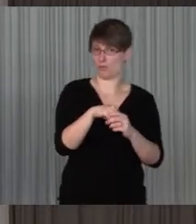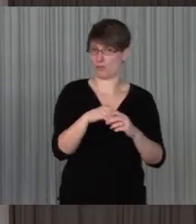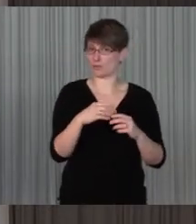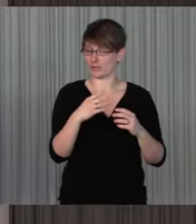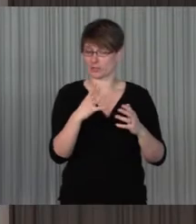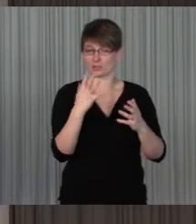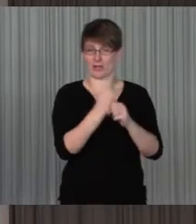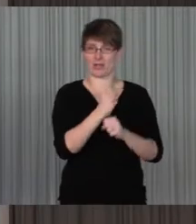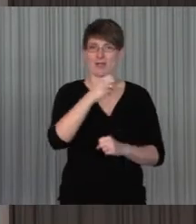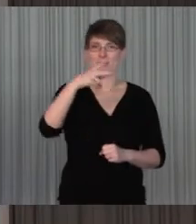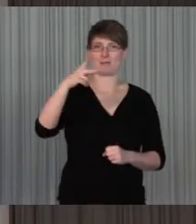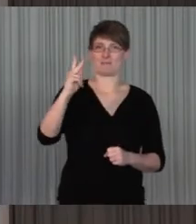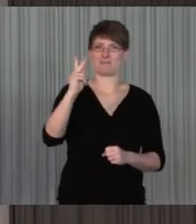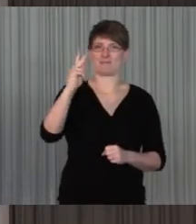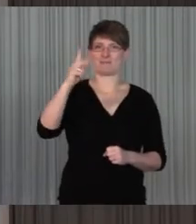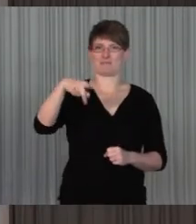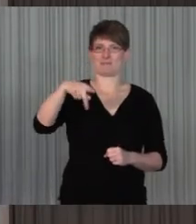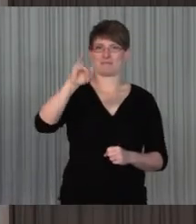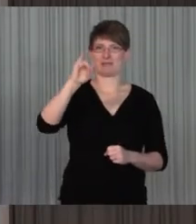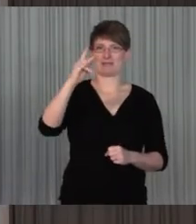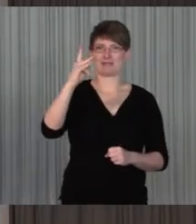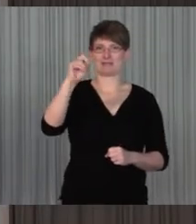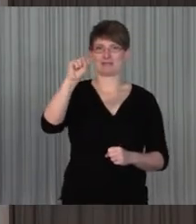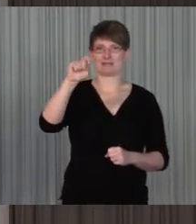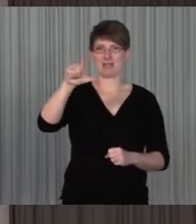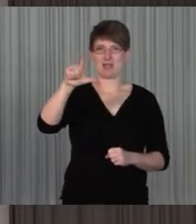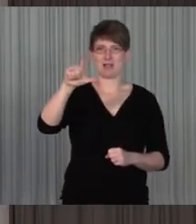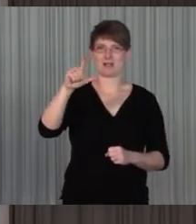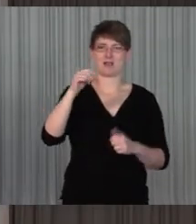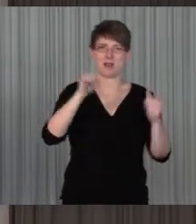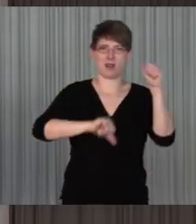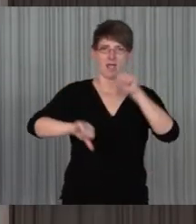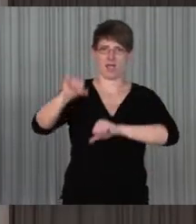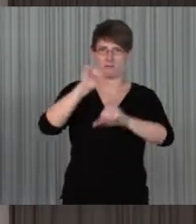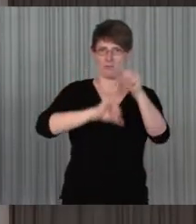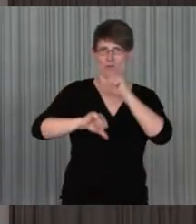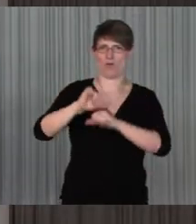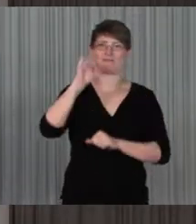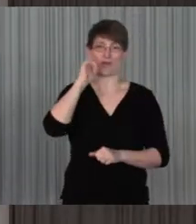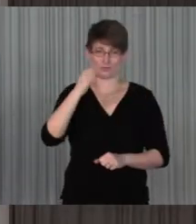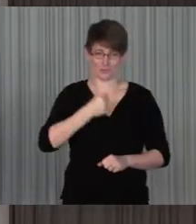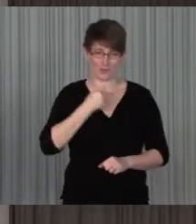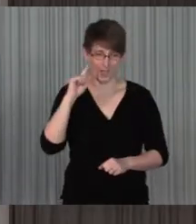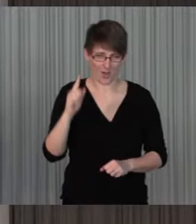ist das Pixellabor, was Frau Zaun ja gestern auch schon ganz kurz